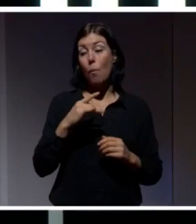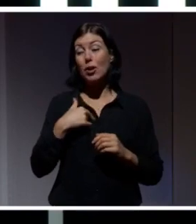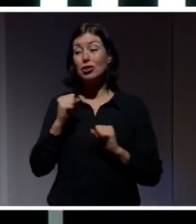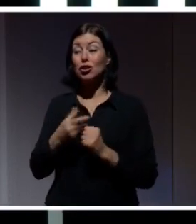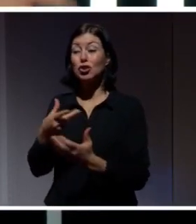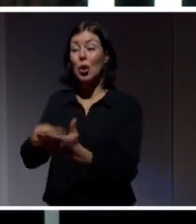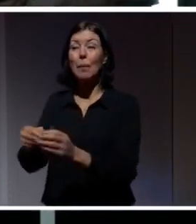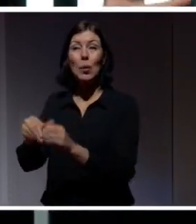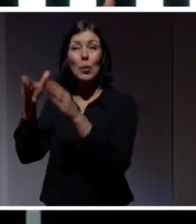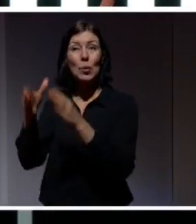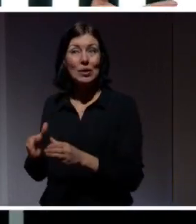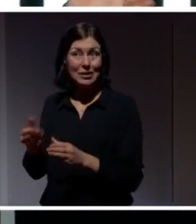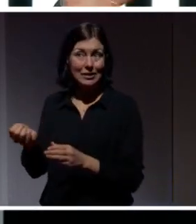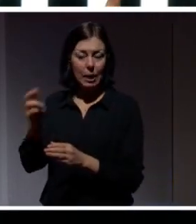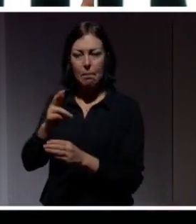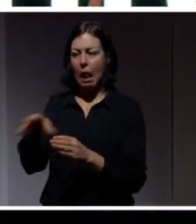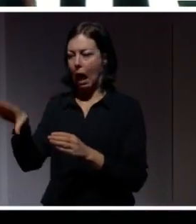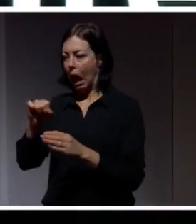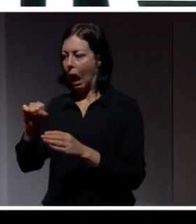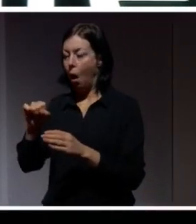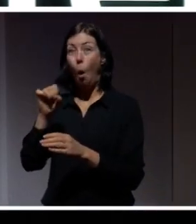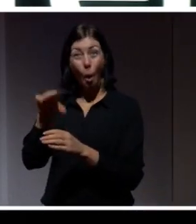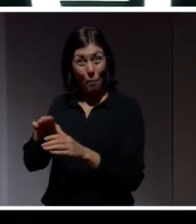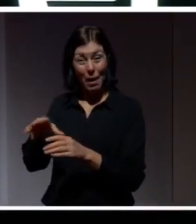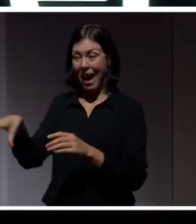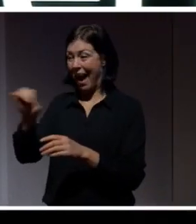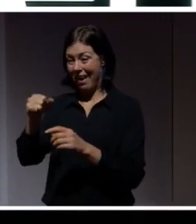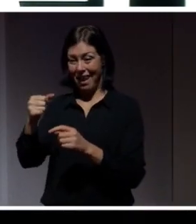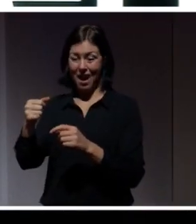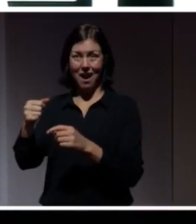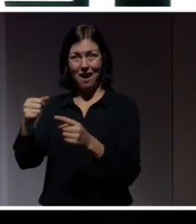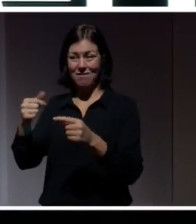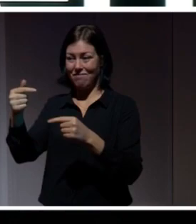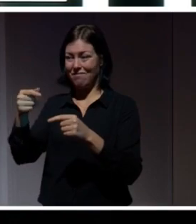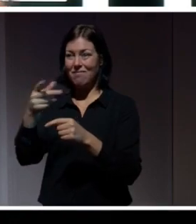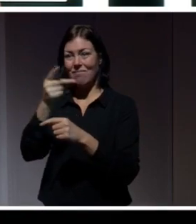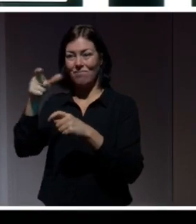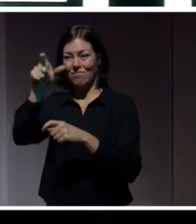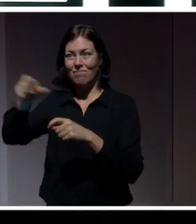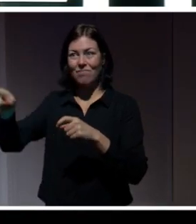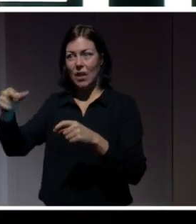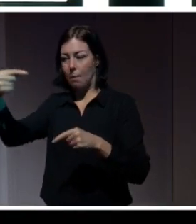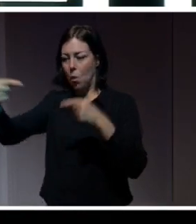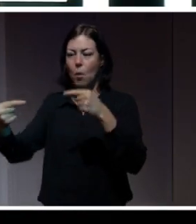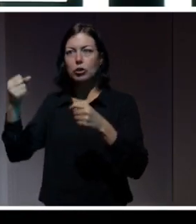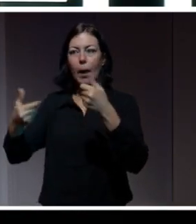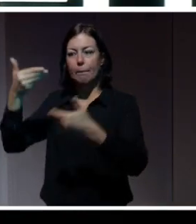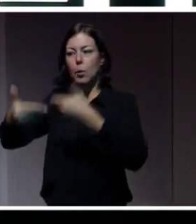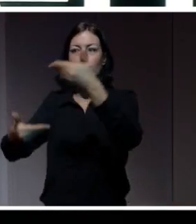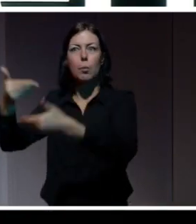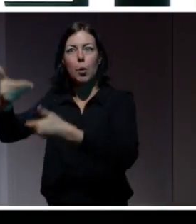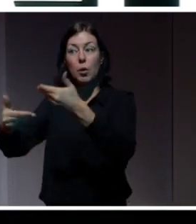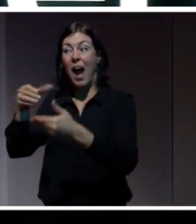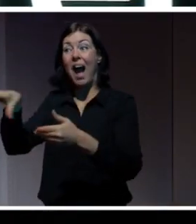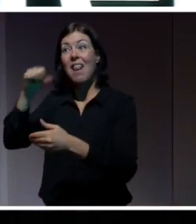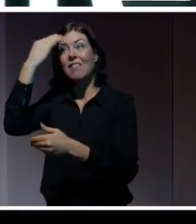hus till exempel och alla motparter hela tiden visste exakt hur mycket jag hade att röra mig med i budgivningen så skulle systemet falla på något vis. Så även